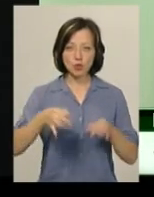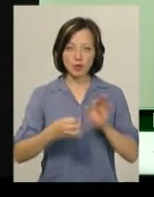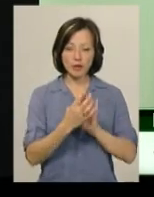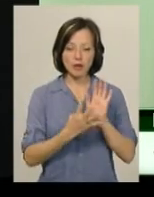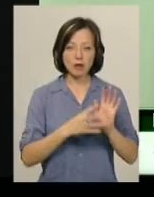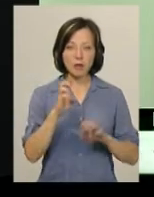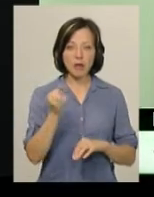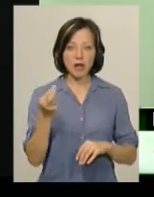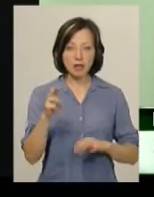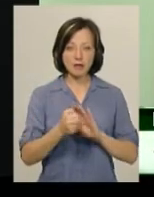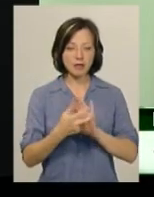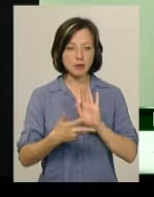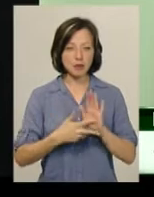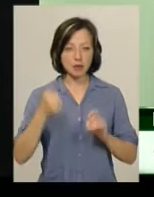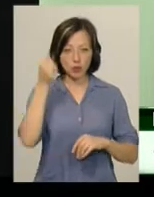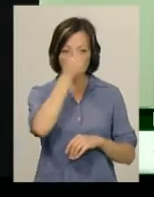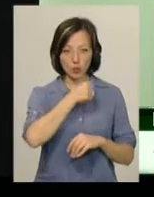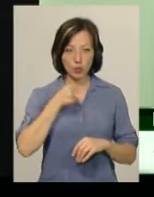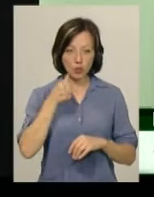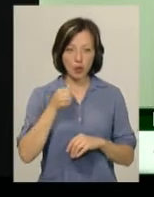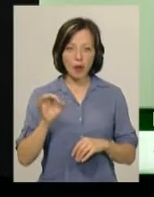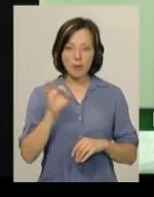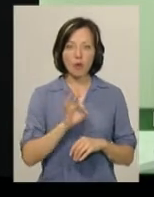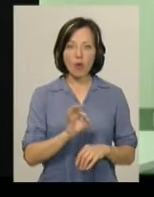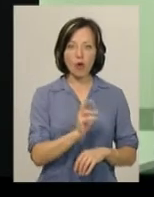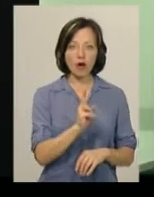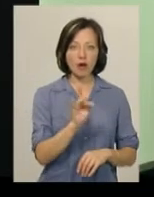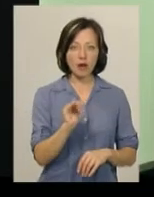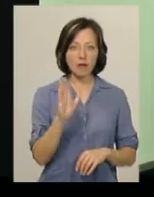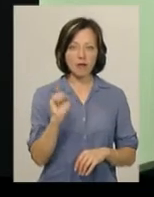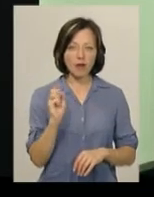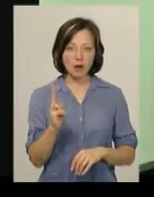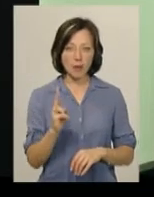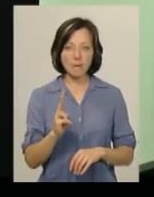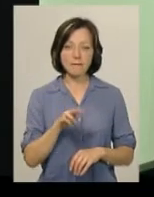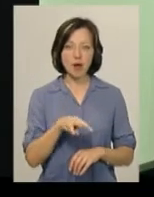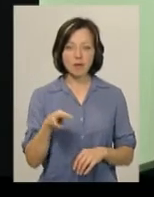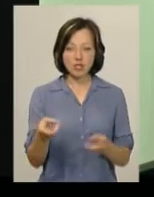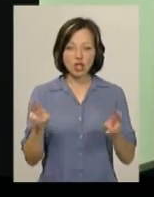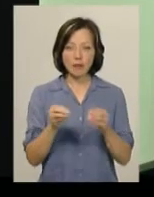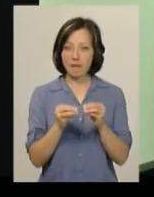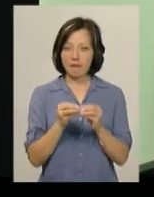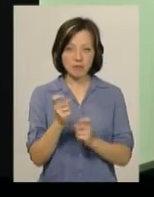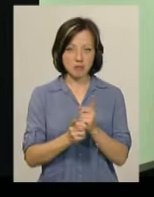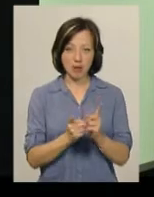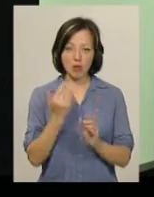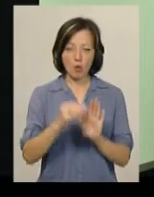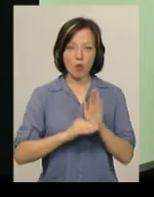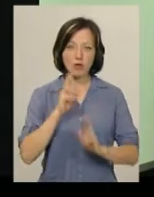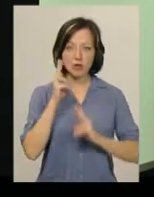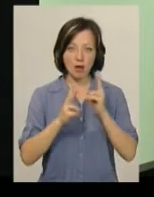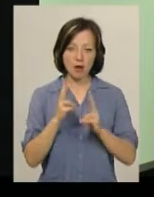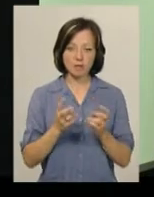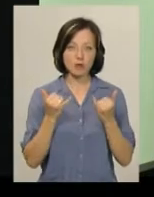березня 2018 року щодо Кривака Михайла Михайловича залишити без зміни, а його апеляційну